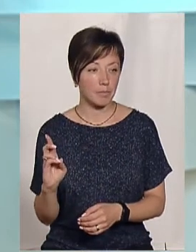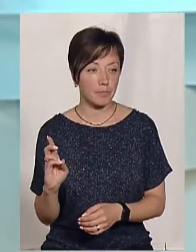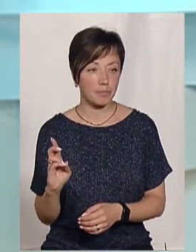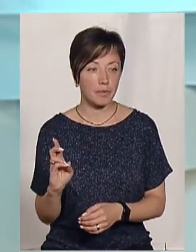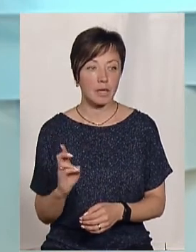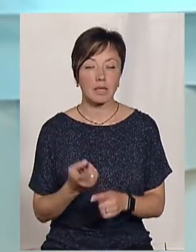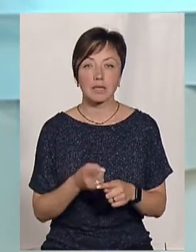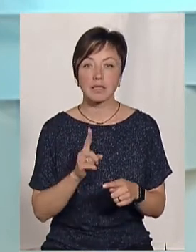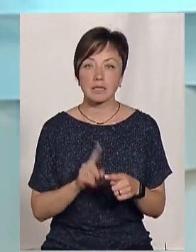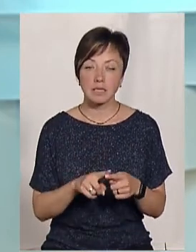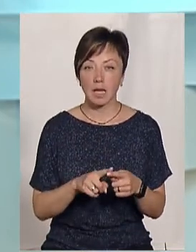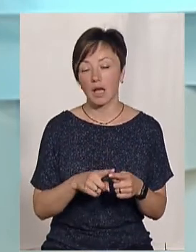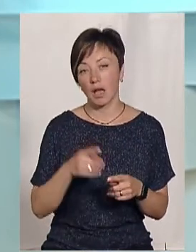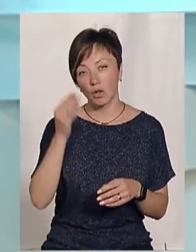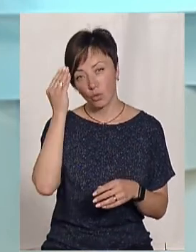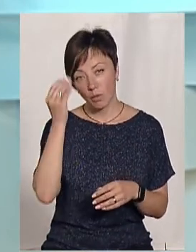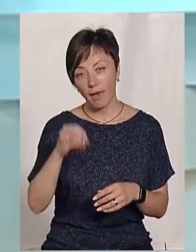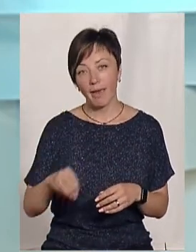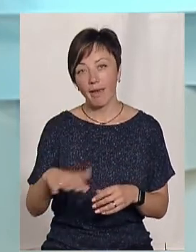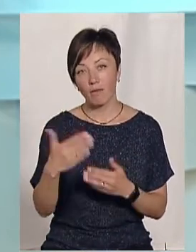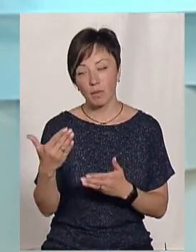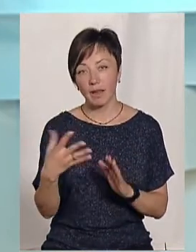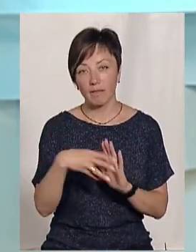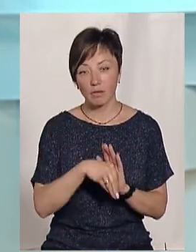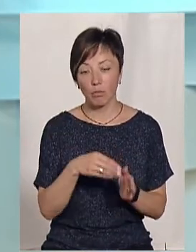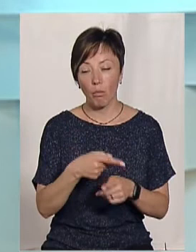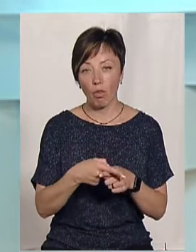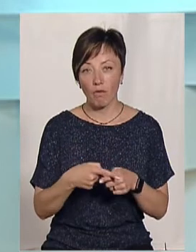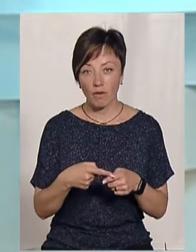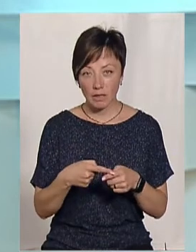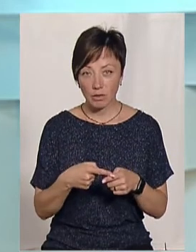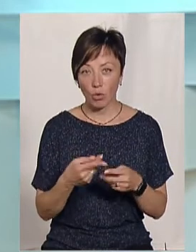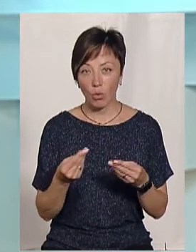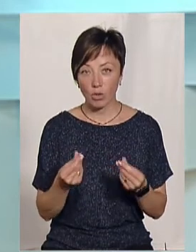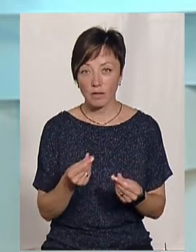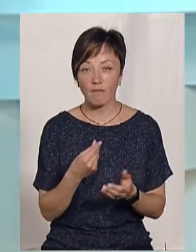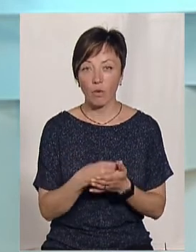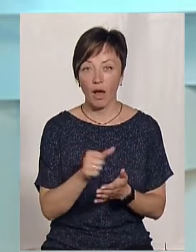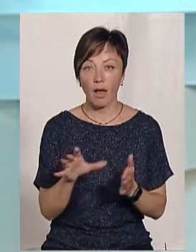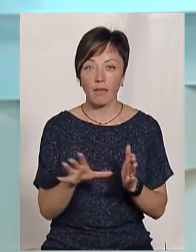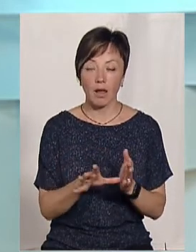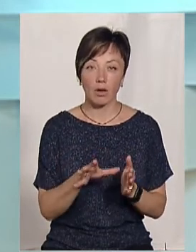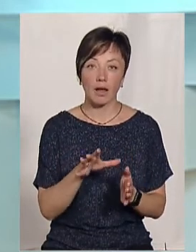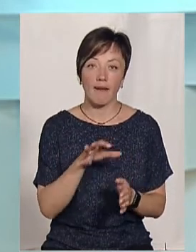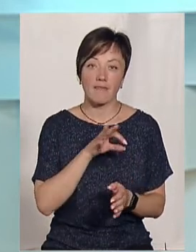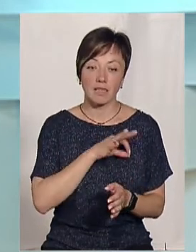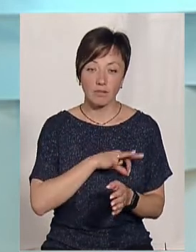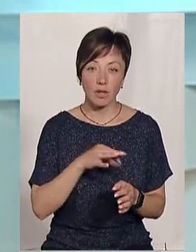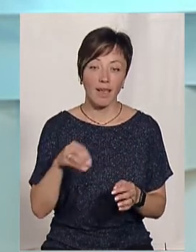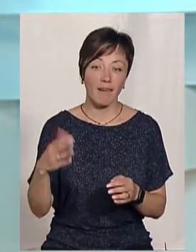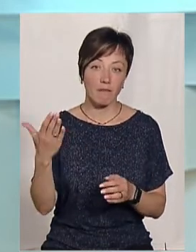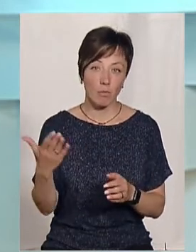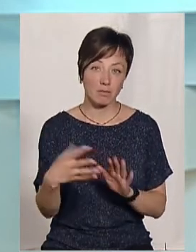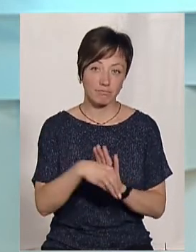європейських інвесторів, які половину з тих коштів, які є у фонді енергоефективності, саме європейські інвестори внесли.